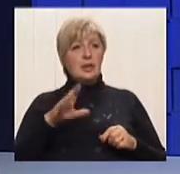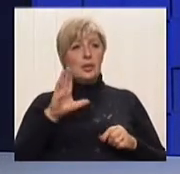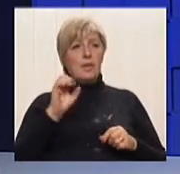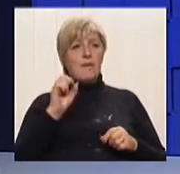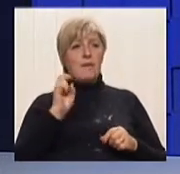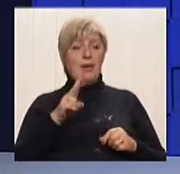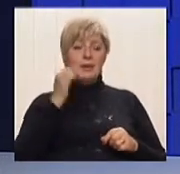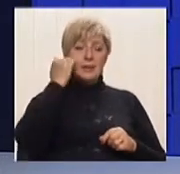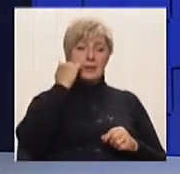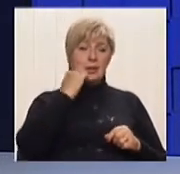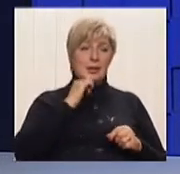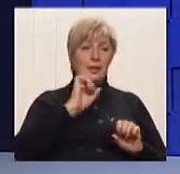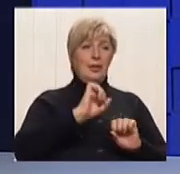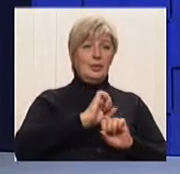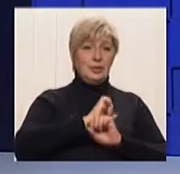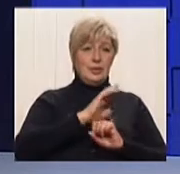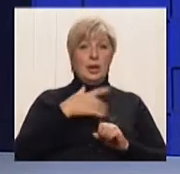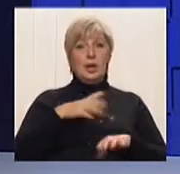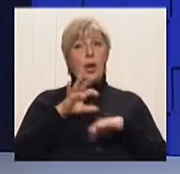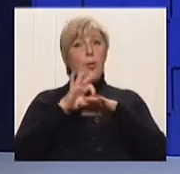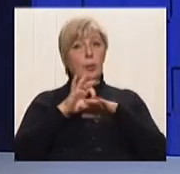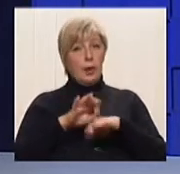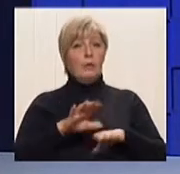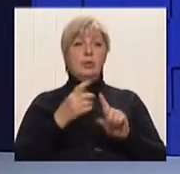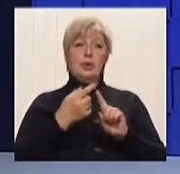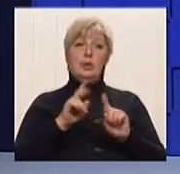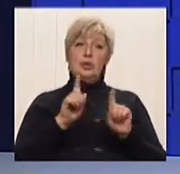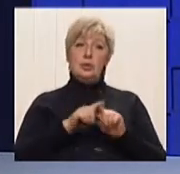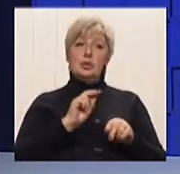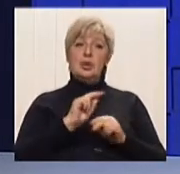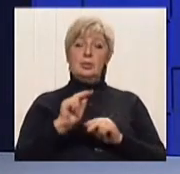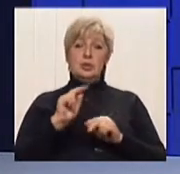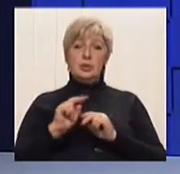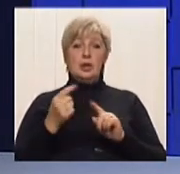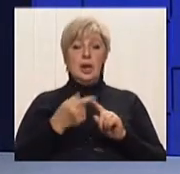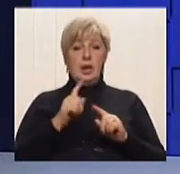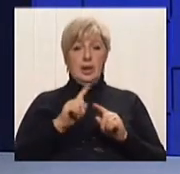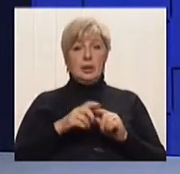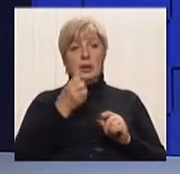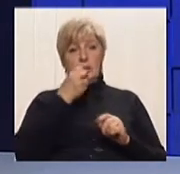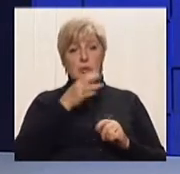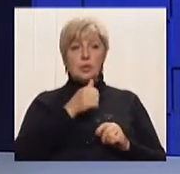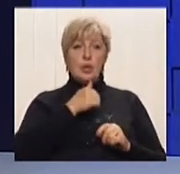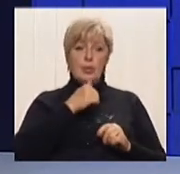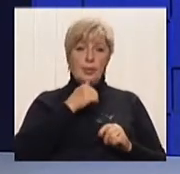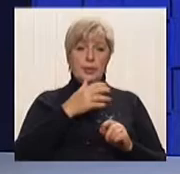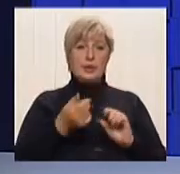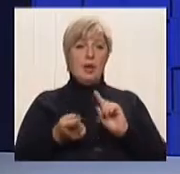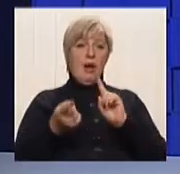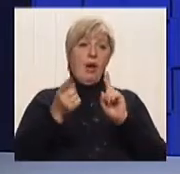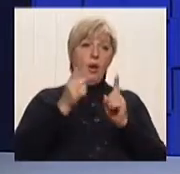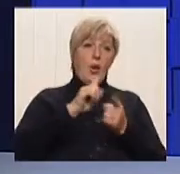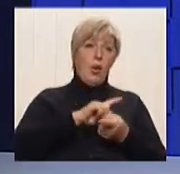правових лікбезів, проводять. Я считаю, це дуже хороша теж попытка где-то що-то як-то компенсувати, от цю правову